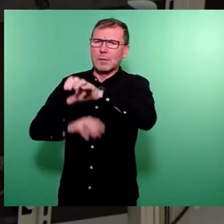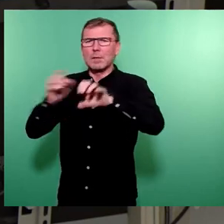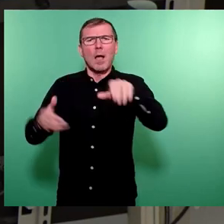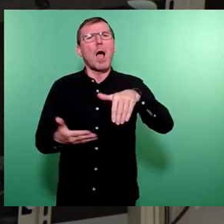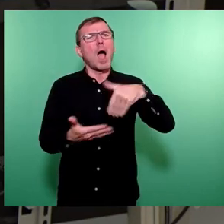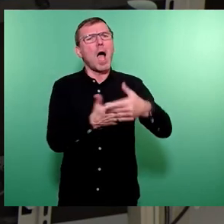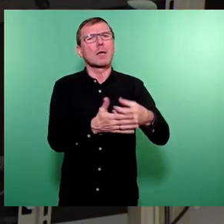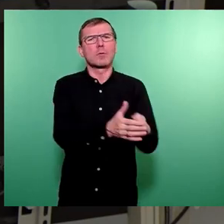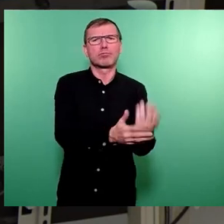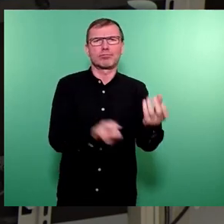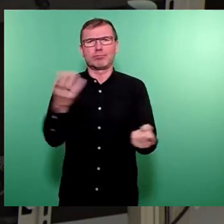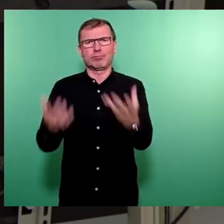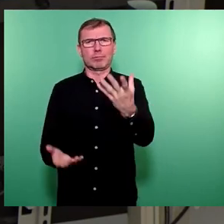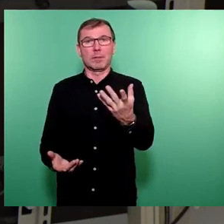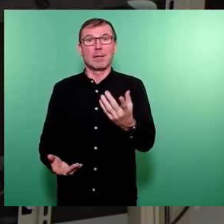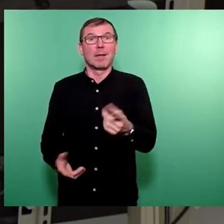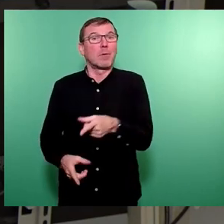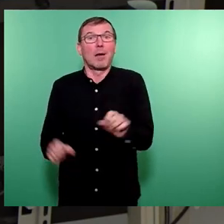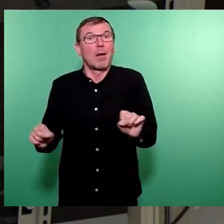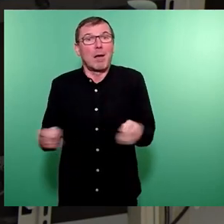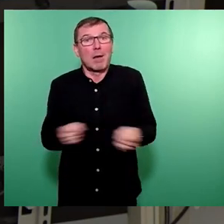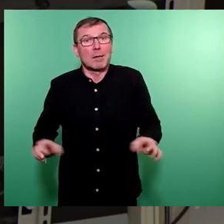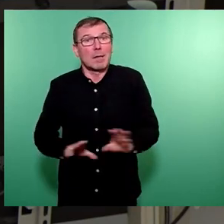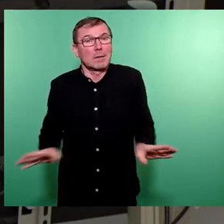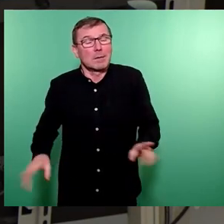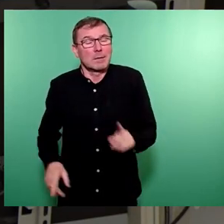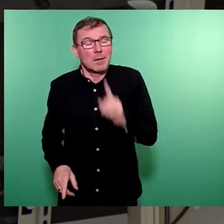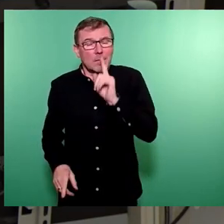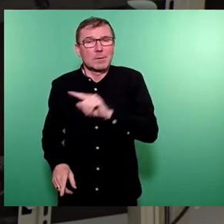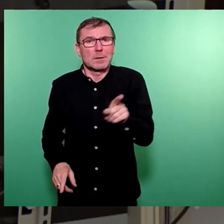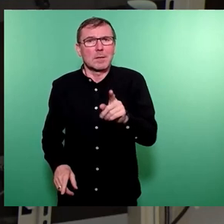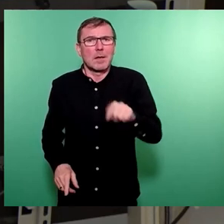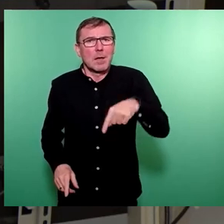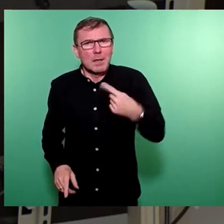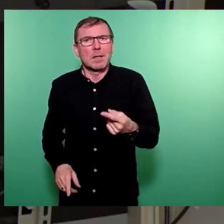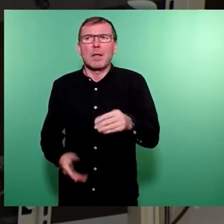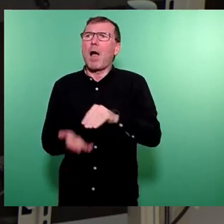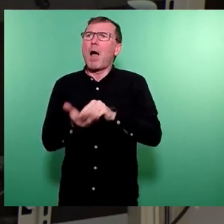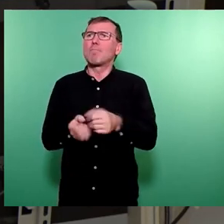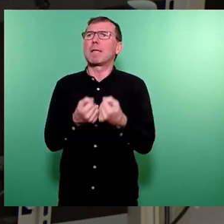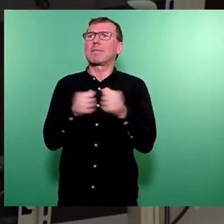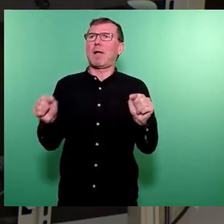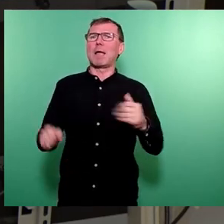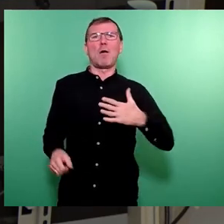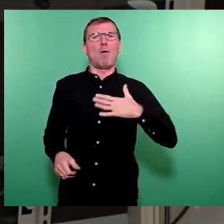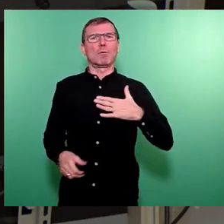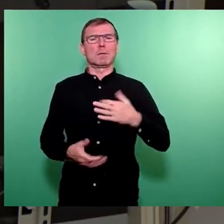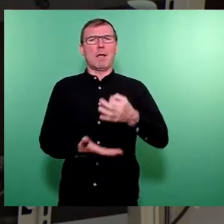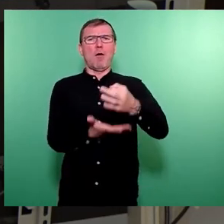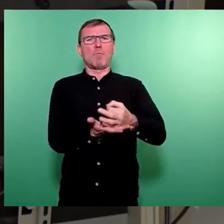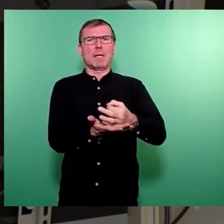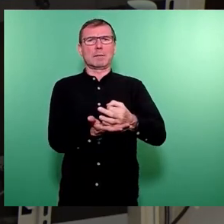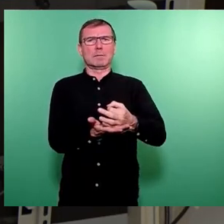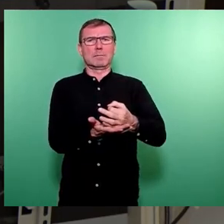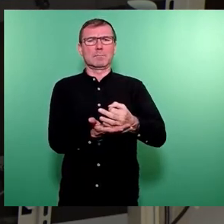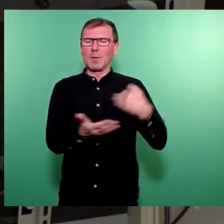machen. Das können Sie unmöglich, wenn wir Sie nicht dann auch mietfrei in unsere Objekte, bisher haben wir das